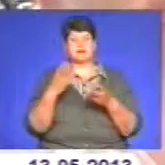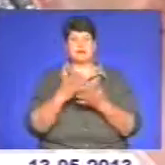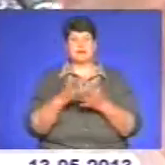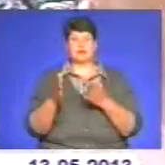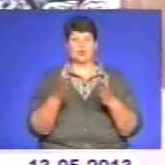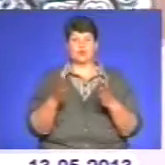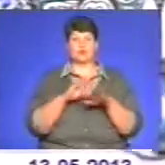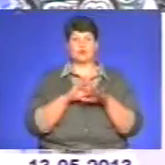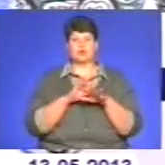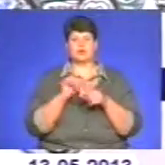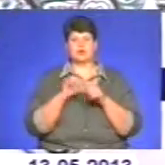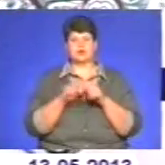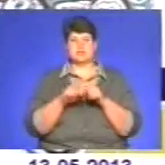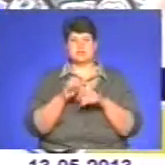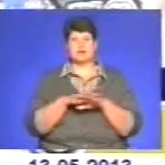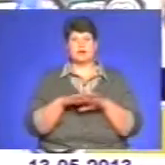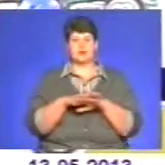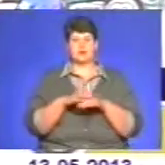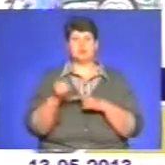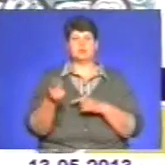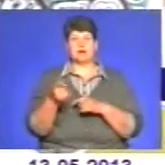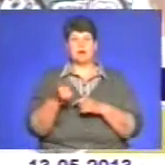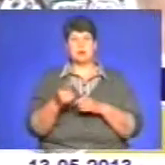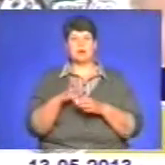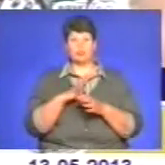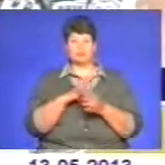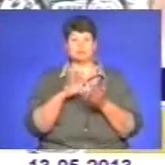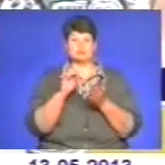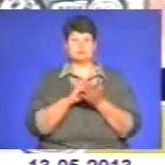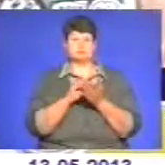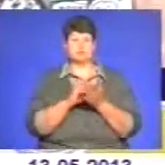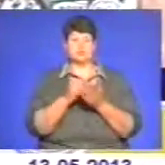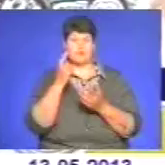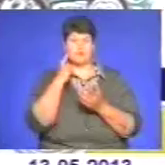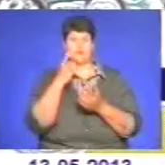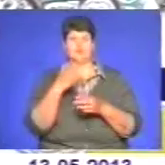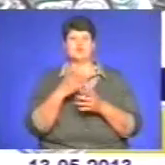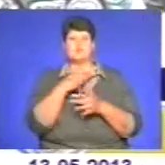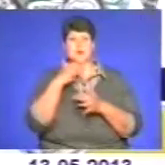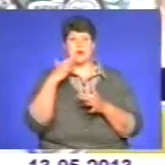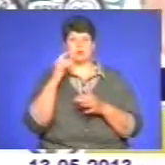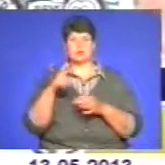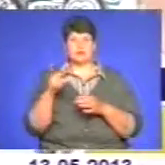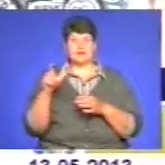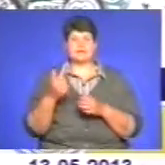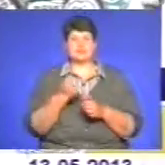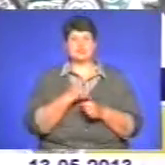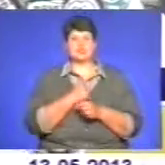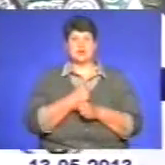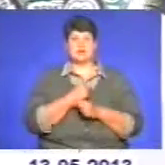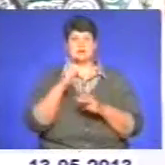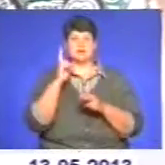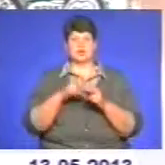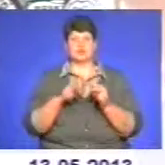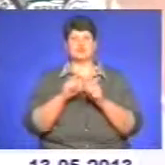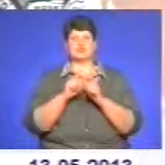дослідження на ринку Тернополя, і було встановлено, що є дуже багато людей, які, на жаль, закінчуючи